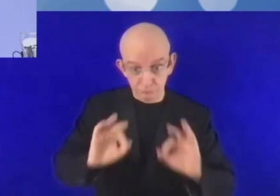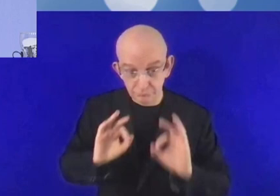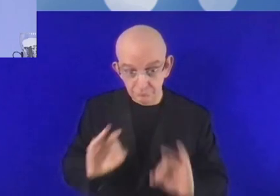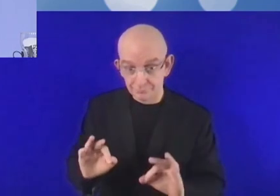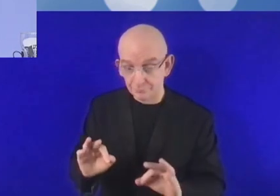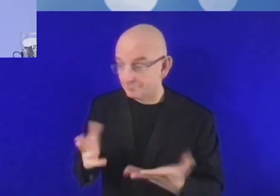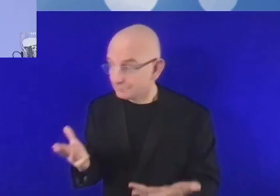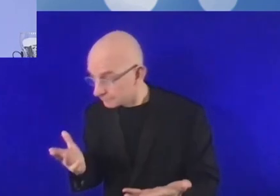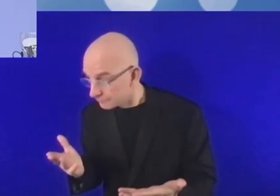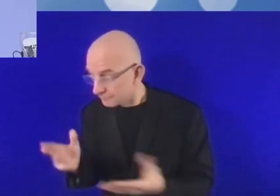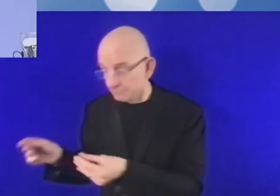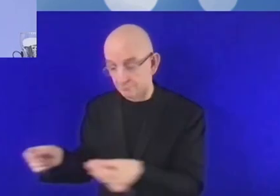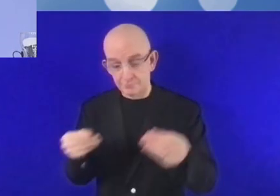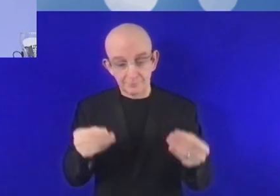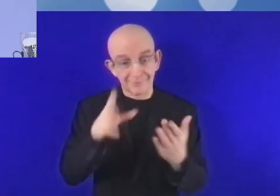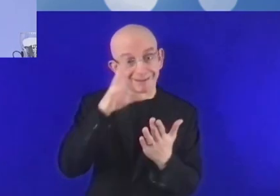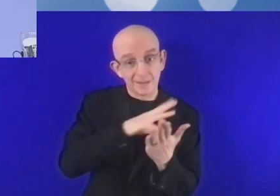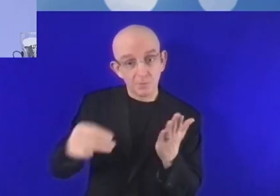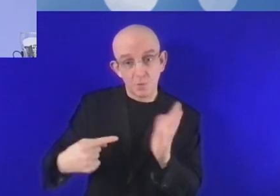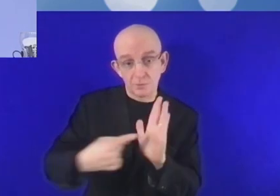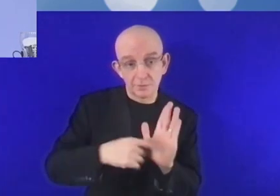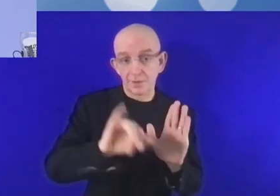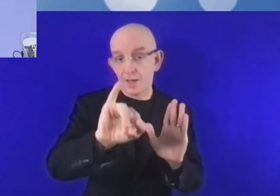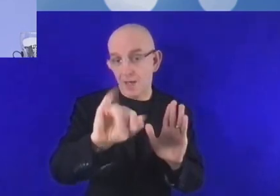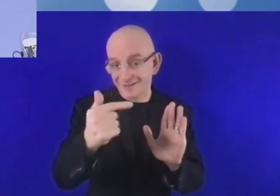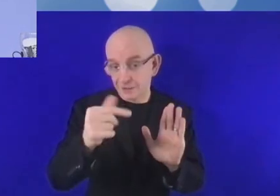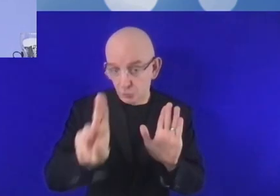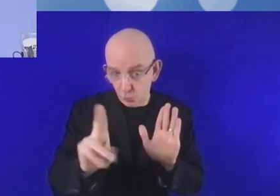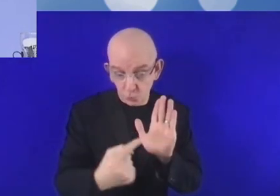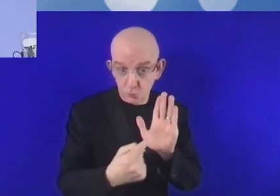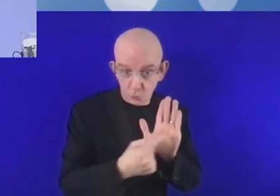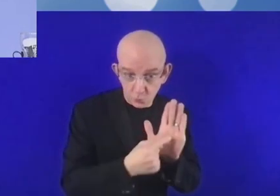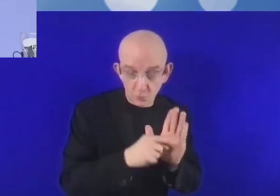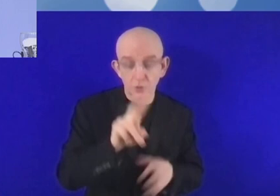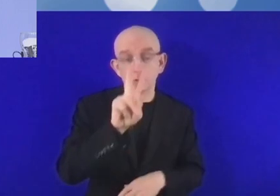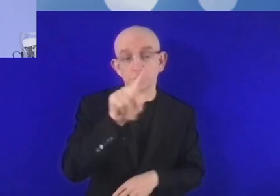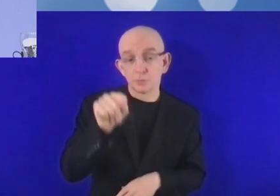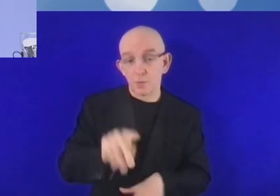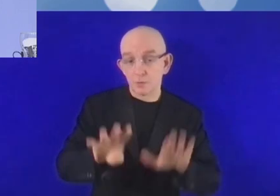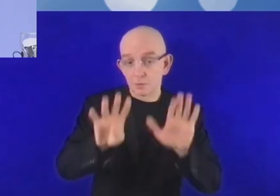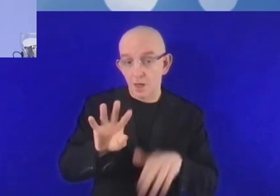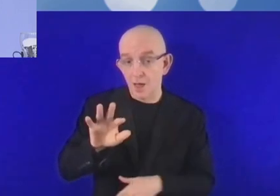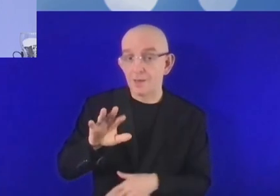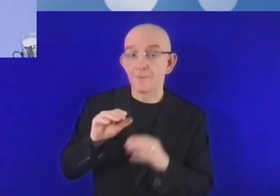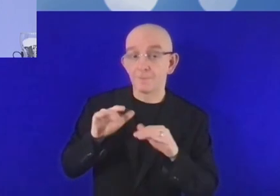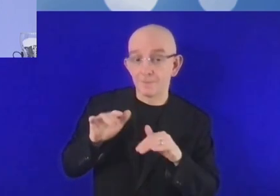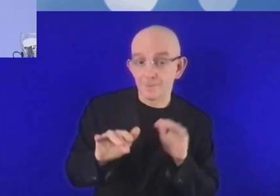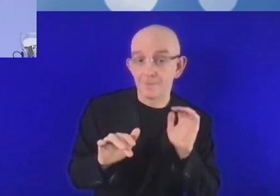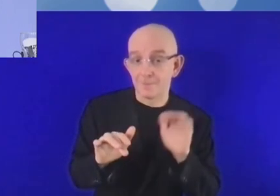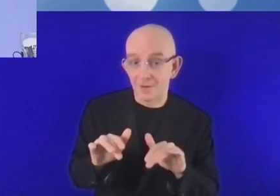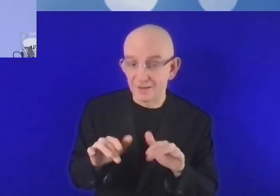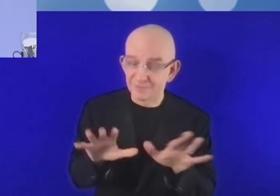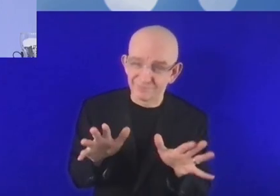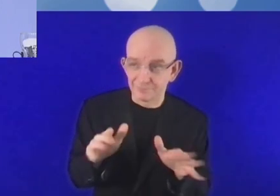et c'est ce qui ressort du rapport de l'ITU, on voit qu'on a environ 3 milliards d'individus qui n'ont pas